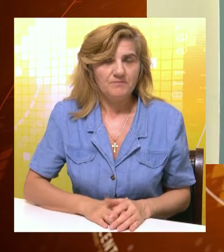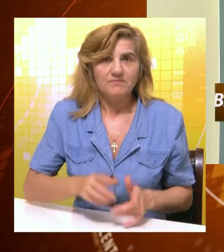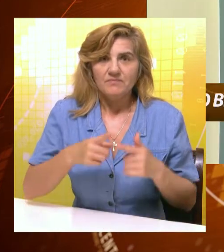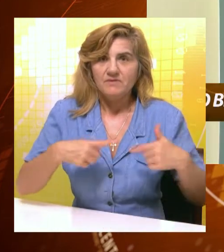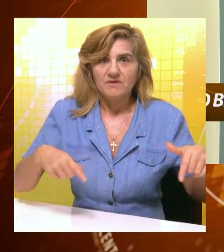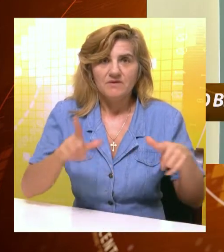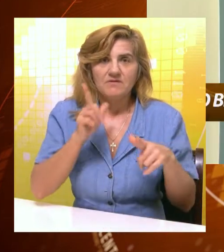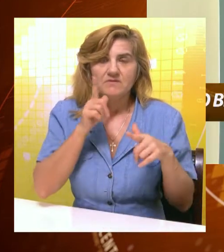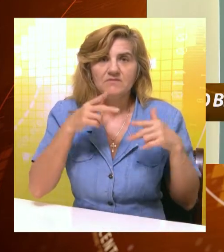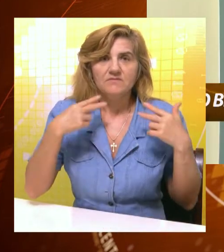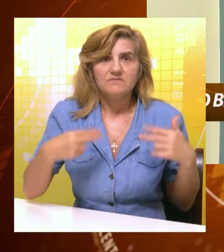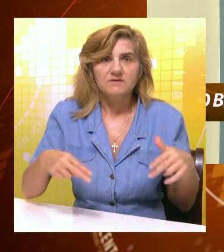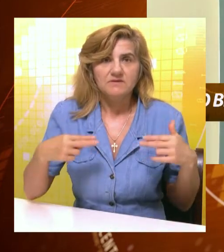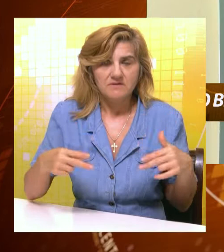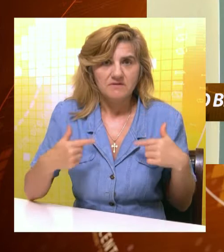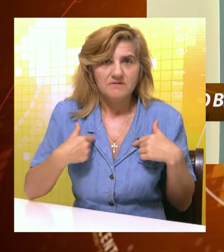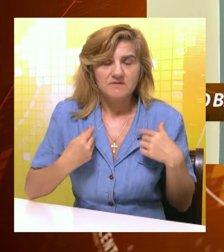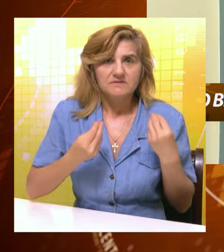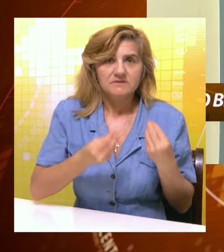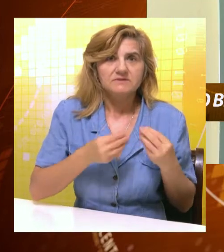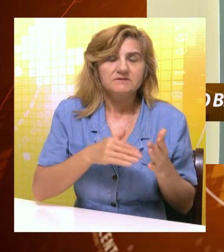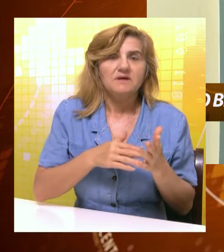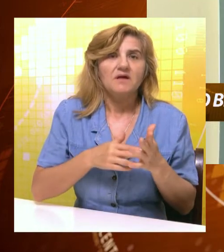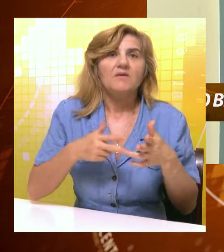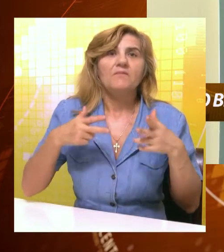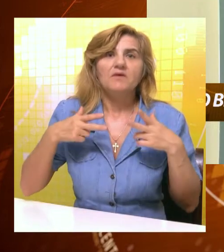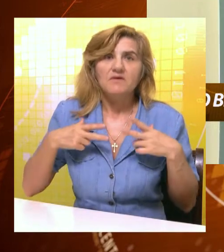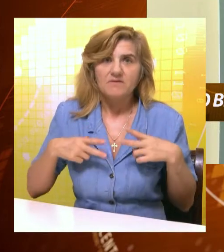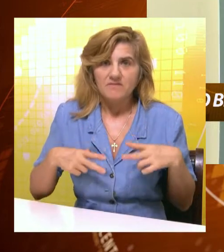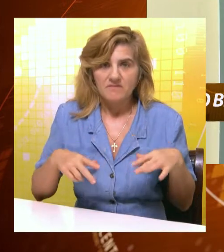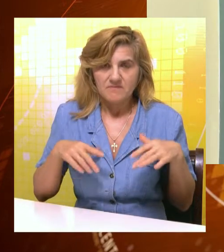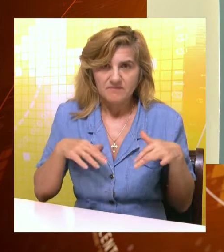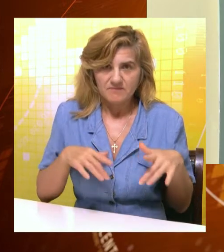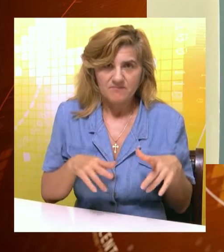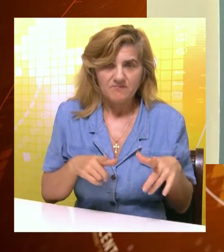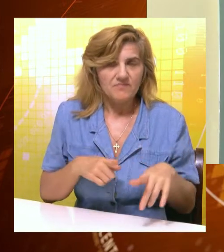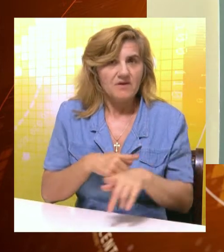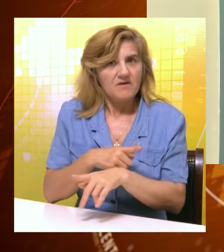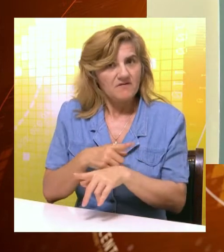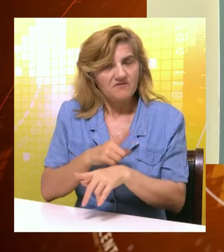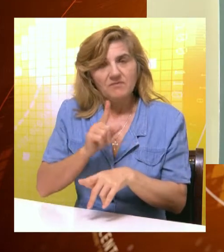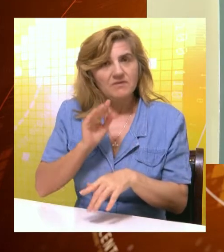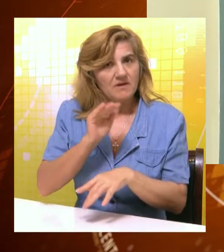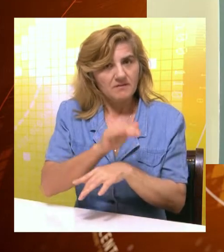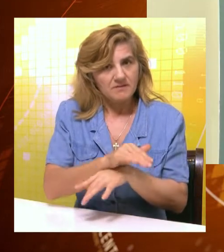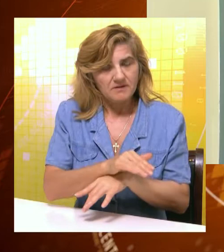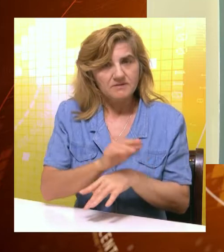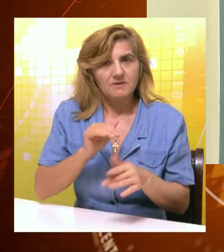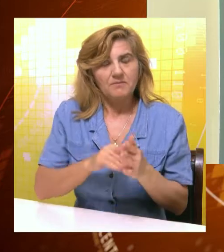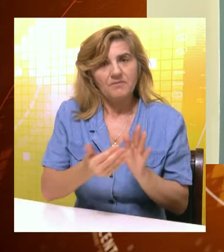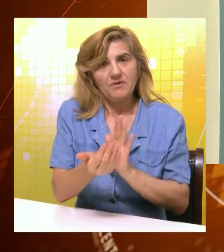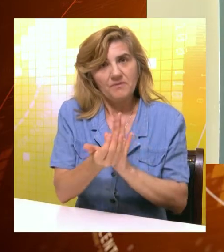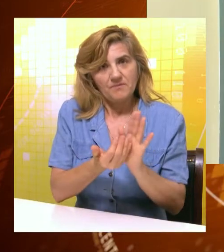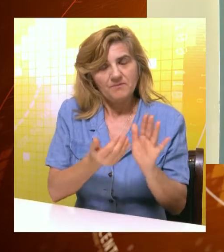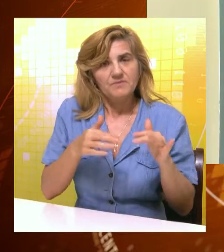sad velika trema, kako njima tako i roditeljima. Moj savet je da što smirenije dođu na ispit, na vreme, dane kasne, da se